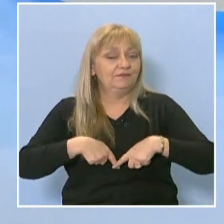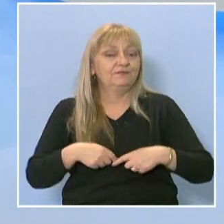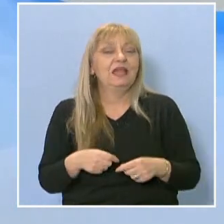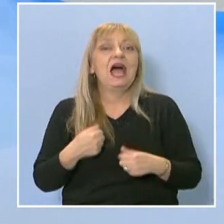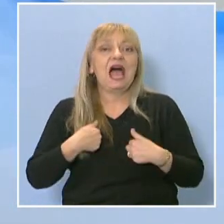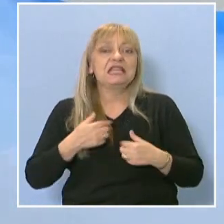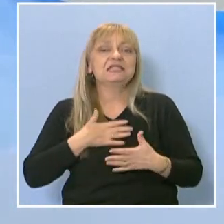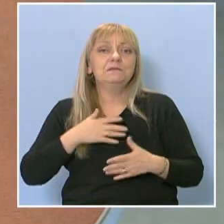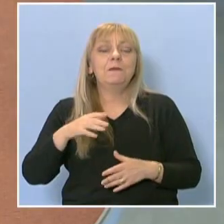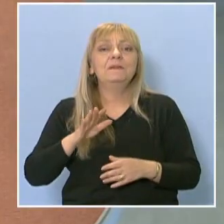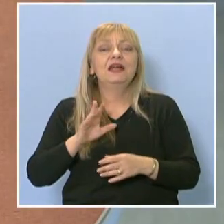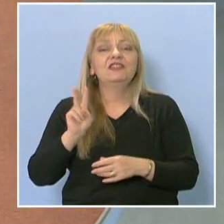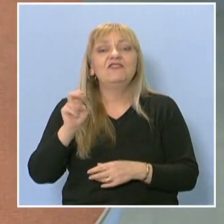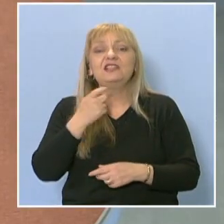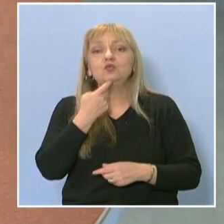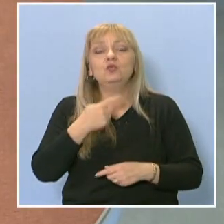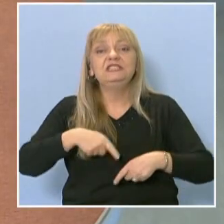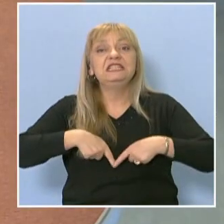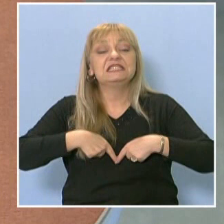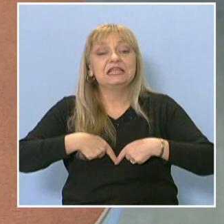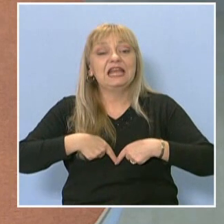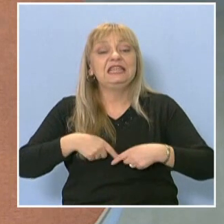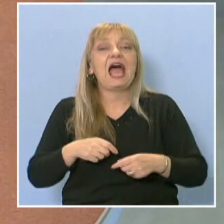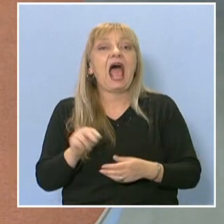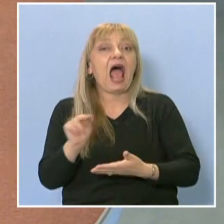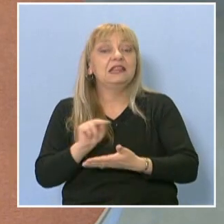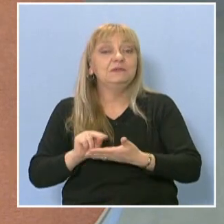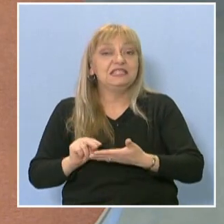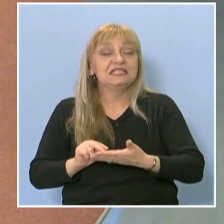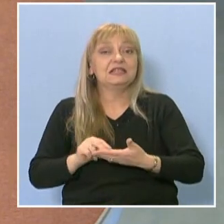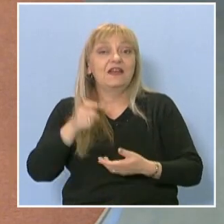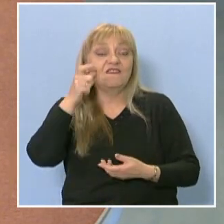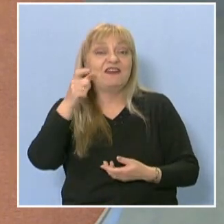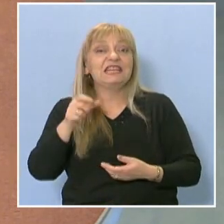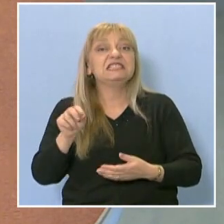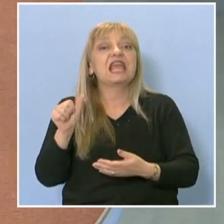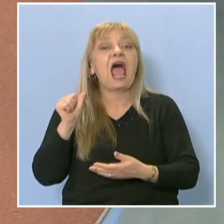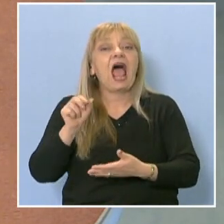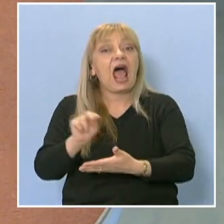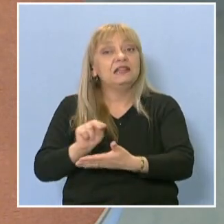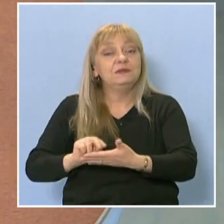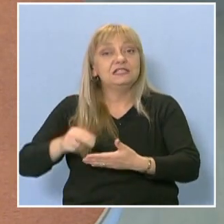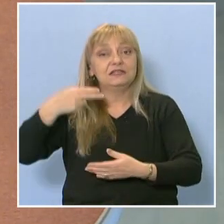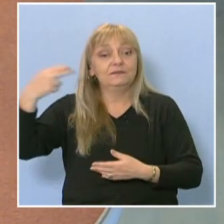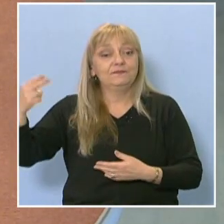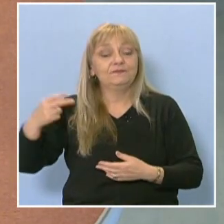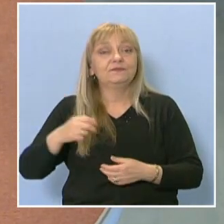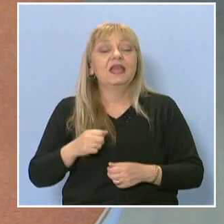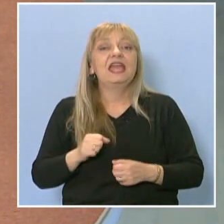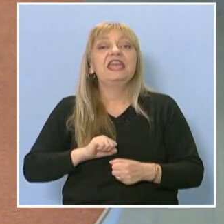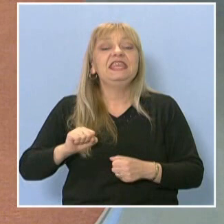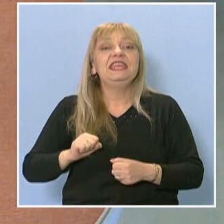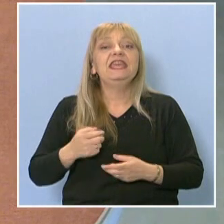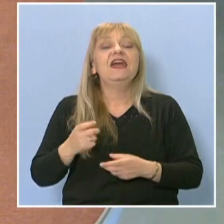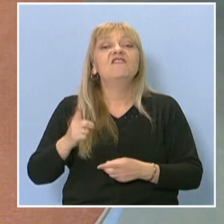в Варнинския административен съд, с ранг на съдия в Върховен